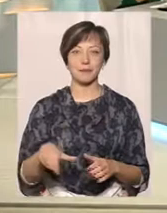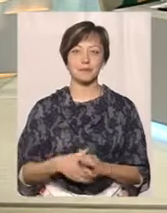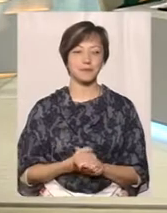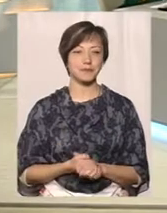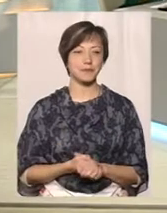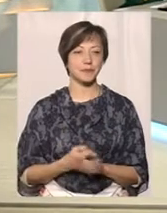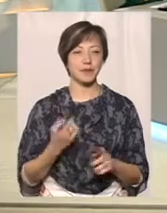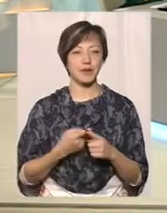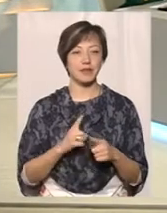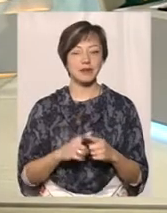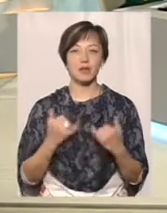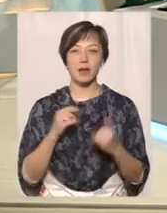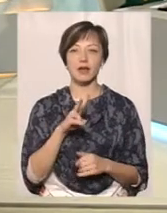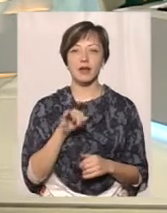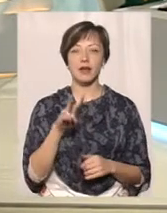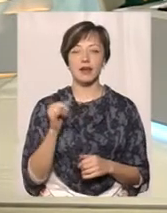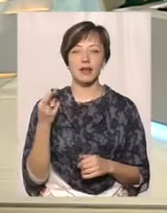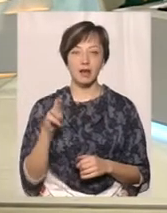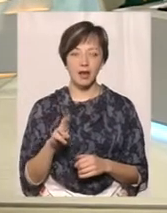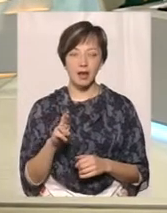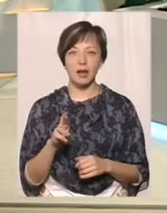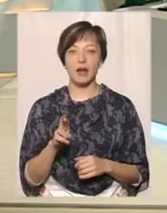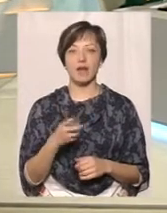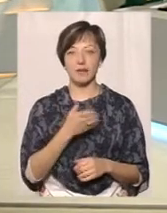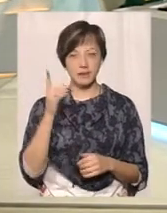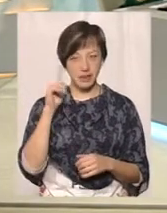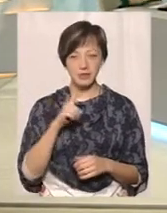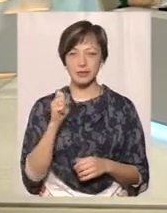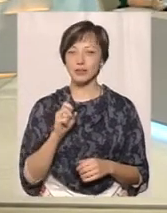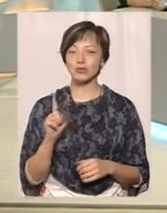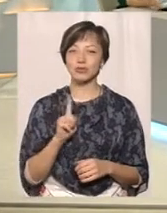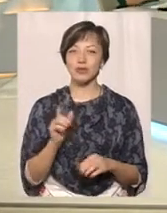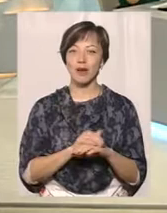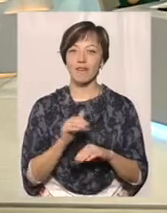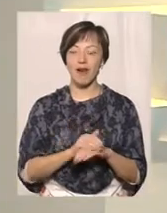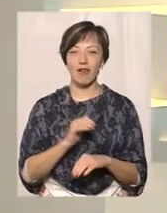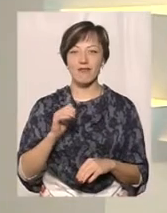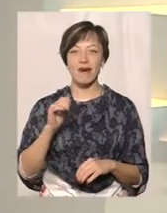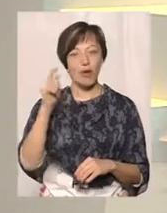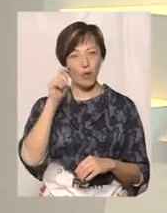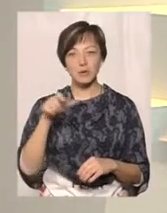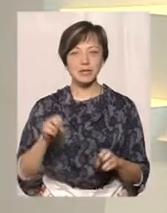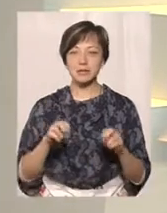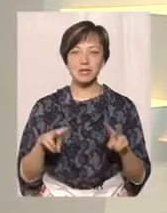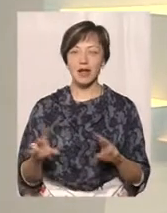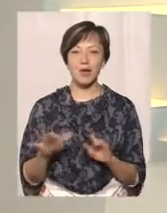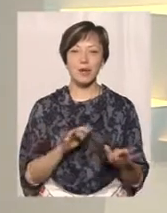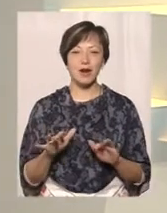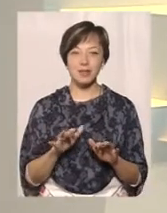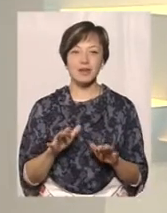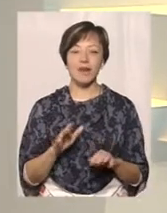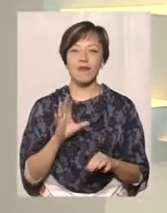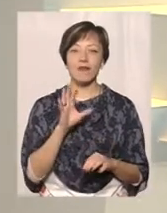Це була пані Лілія Ільків. І знаєте, за що вона нахвалювала хлопців? Не за якісь спеціальні операції.